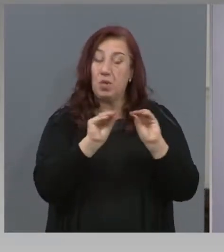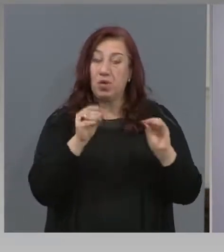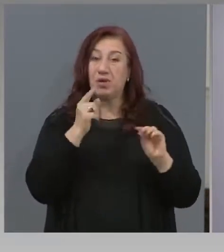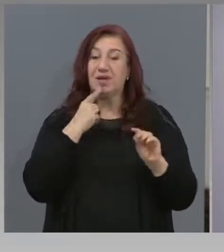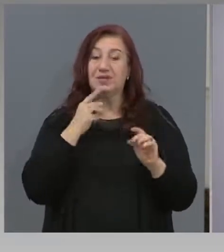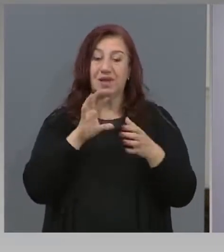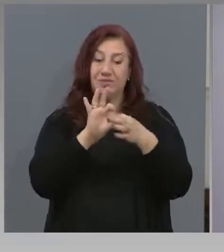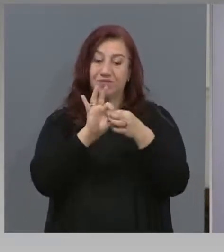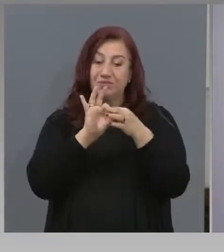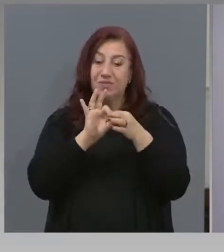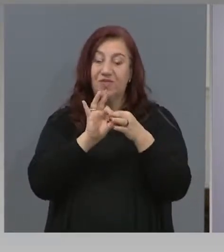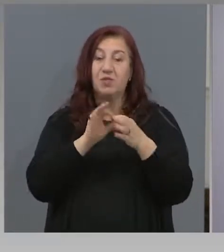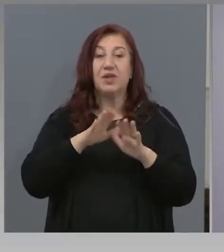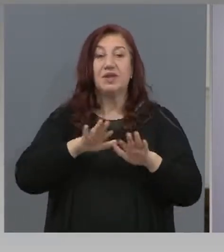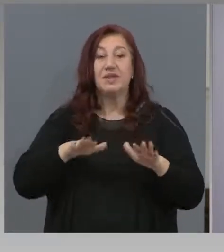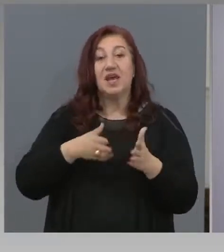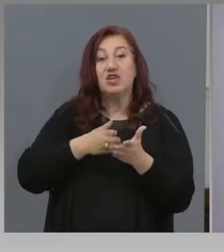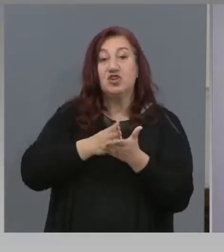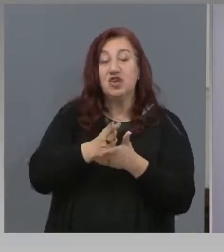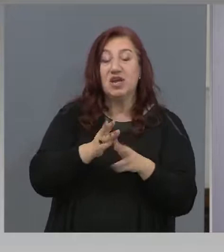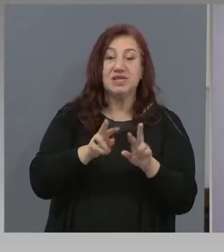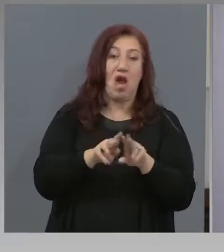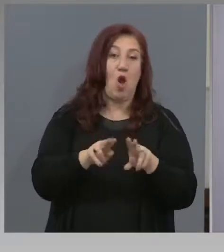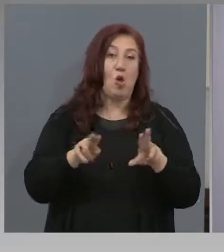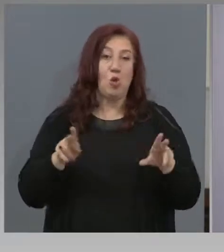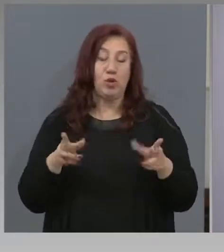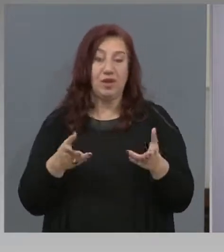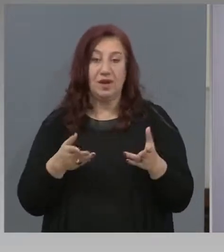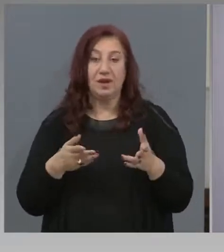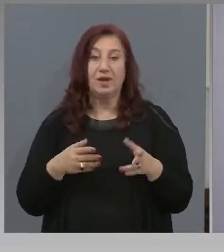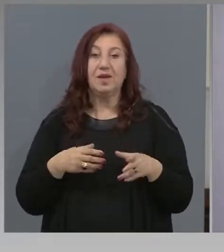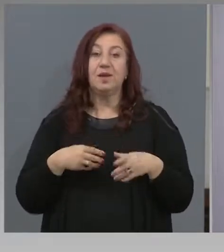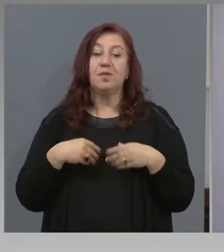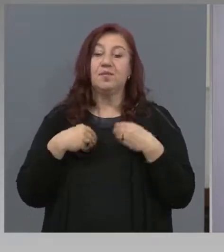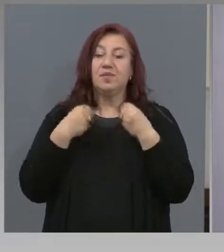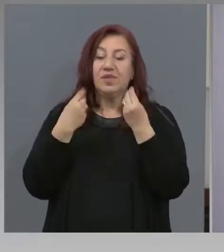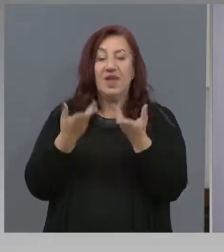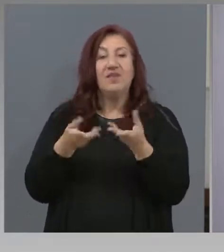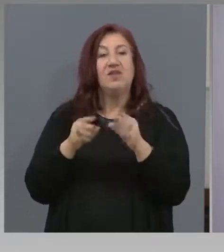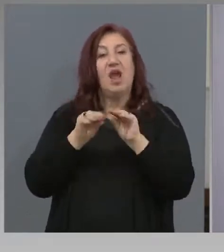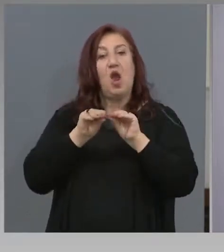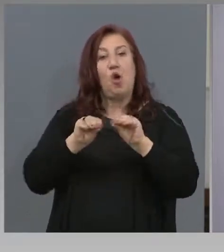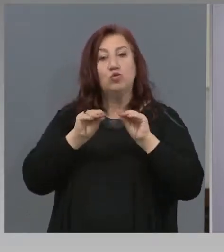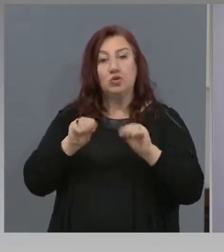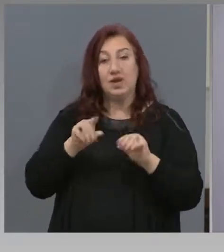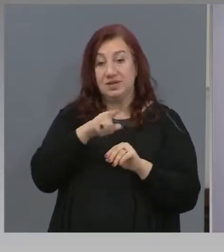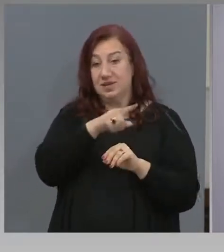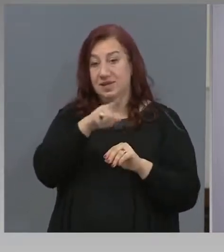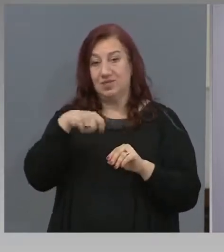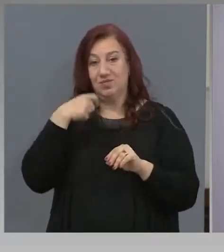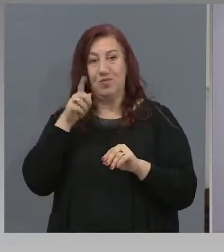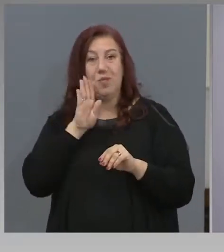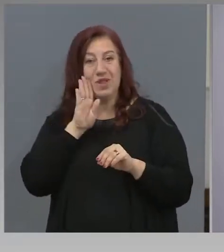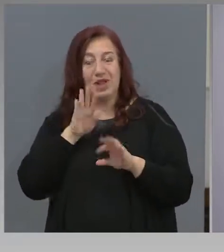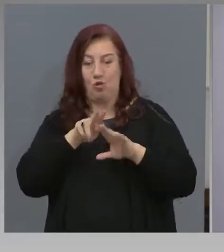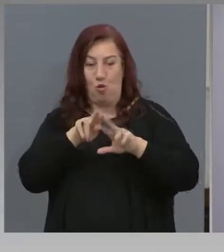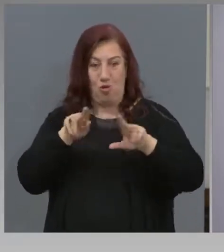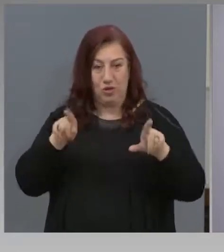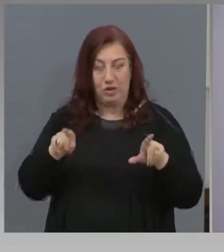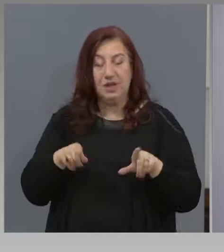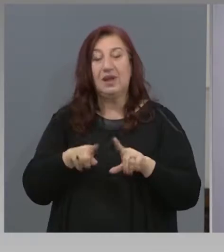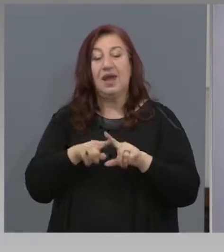заимодействие с децата чрез родителите. Предоставяне на консултации на родителите при деца в